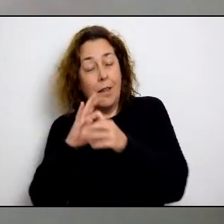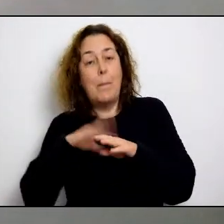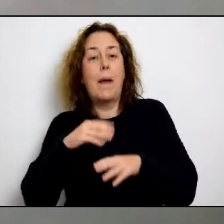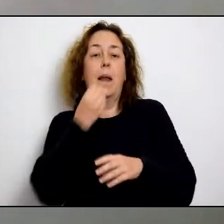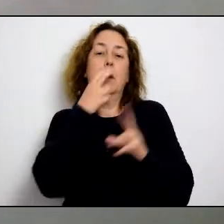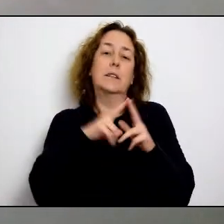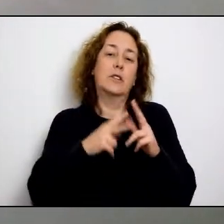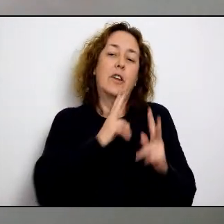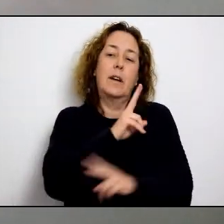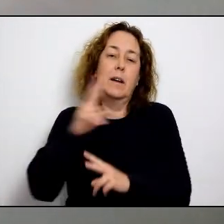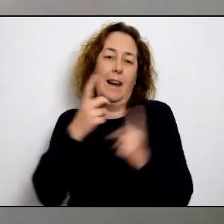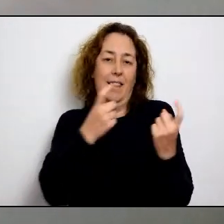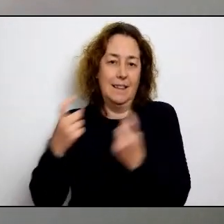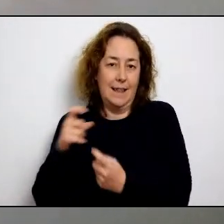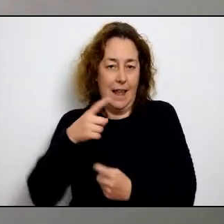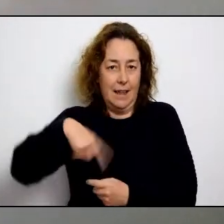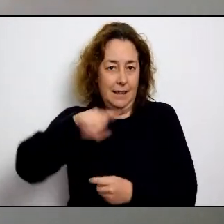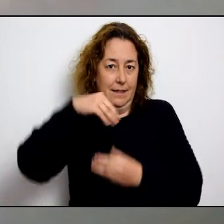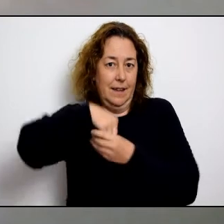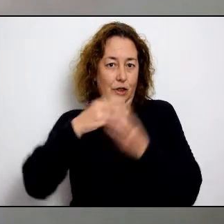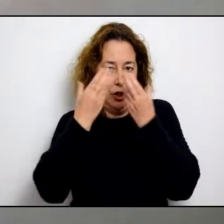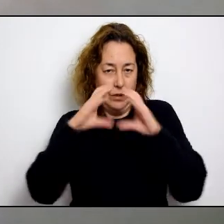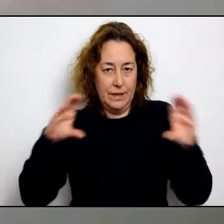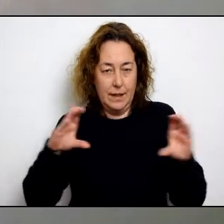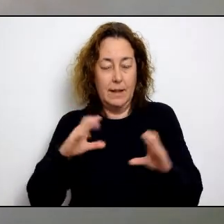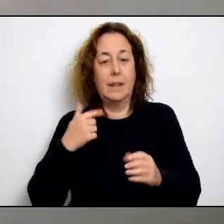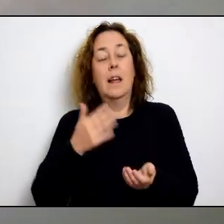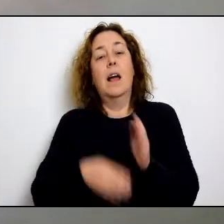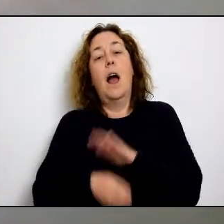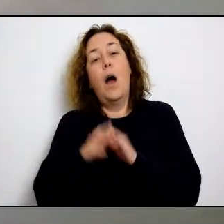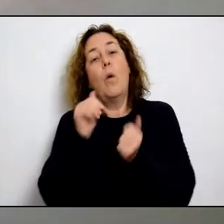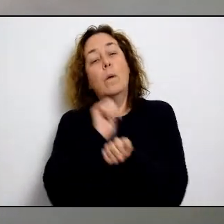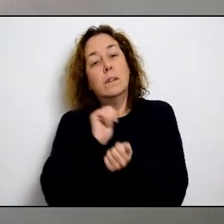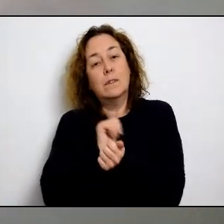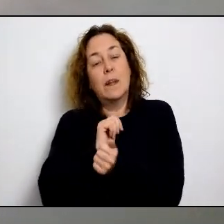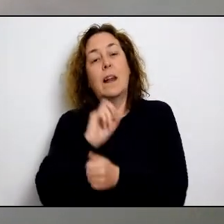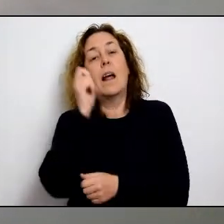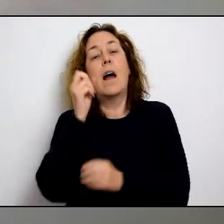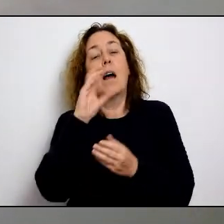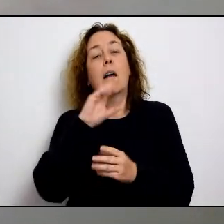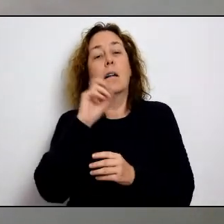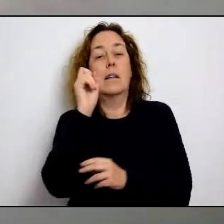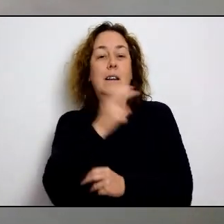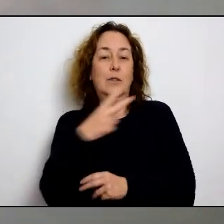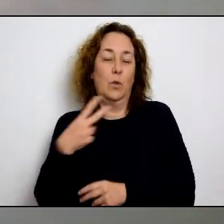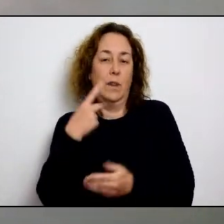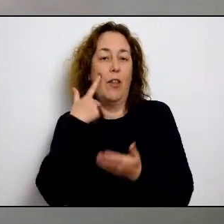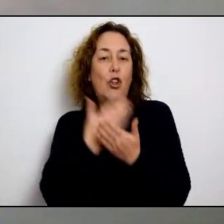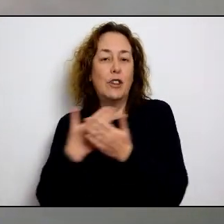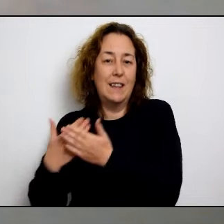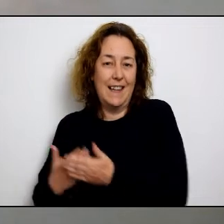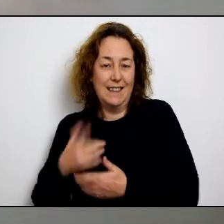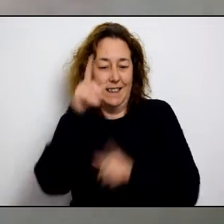també de la gerència d'aquest geriàtric per, de la mà de l'Ajuntament, meteorofí i la benestar social, donar la millor resposta a les necessitats de les persones que estan dins